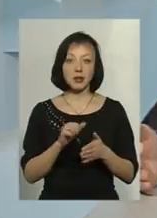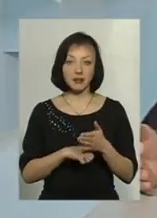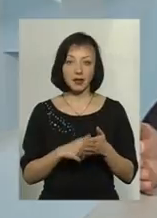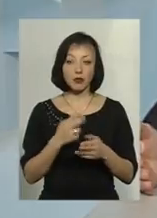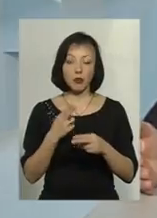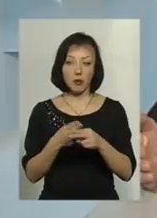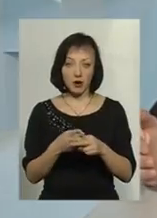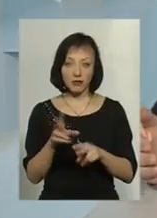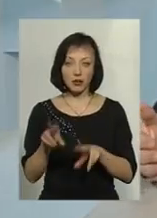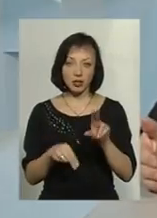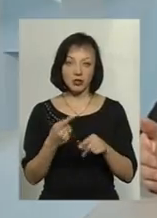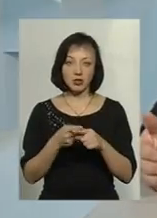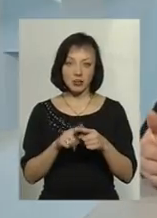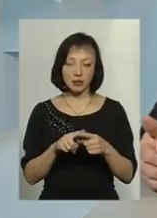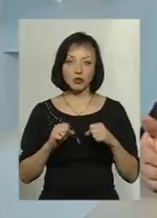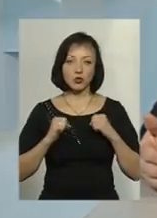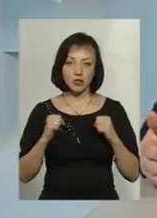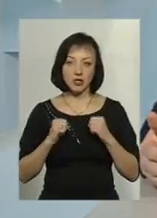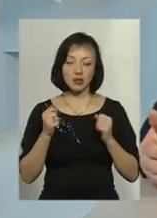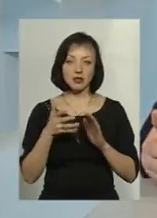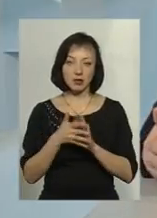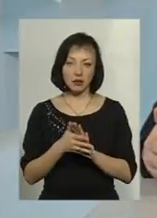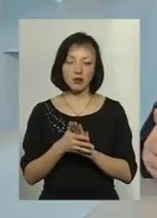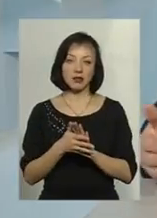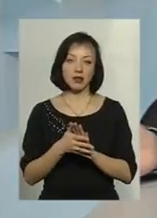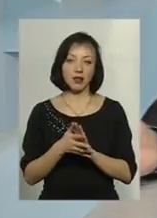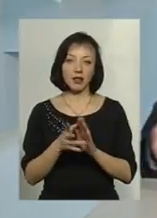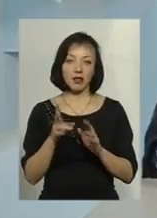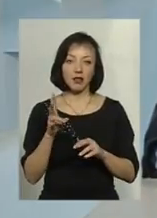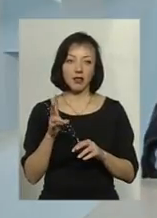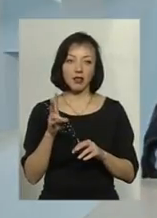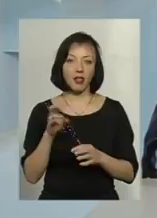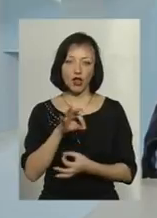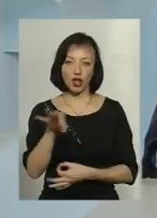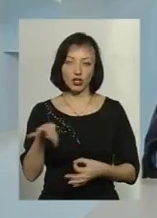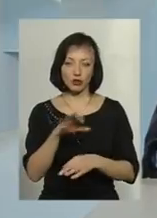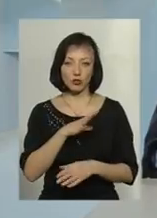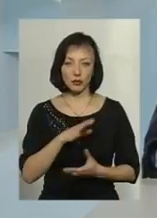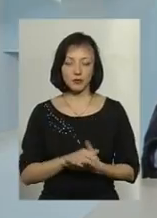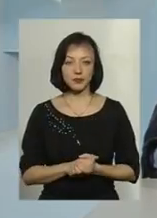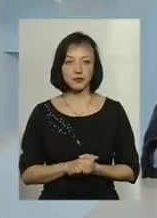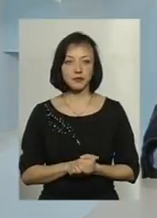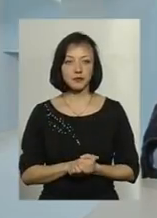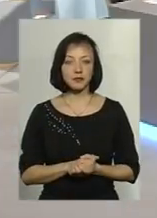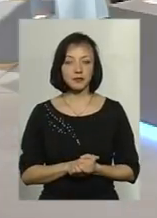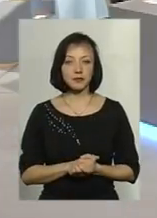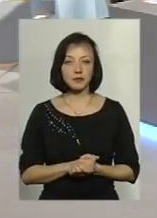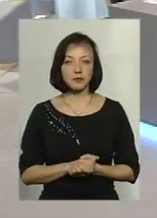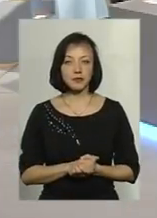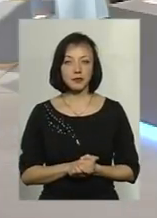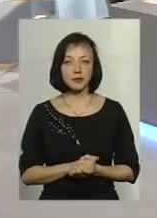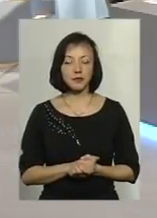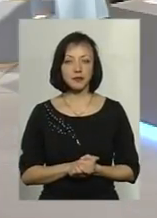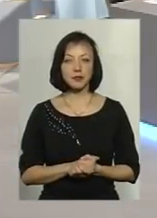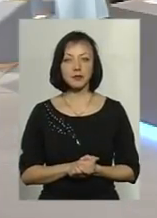до попередження, я вважаю, що ці вже зусилля і затрати, вони зовсім не лишні були. Вони принесли користь дуже велику. Пане Леоніде,